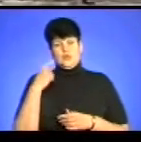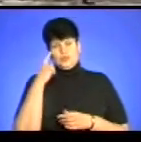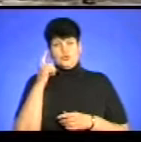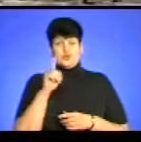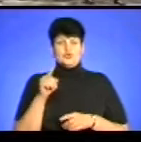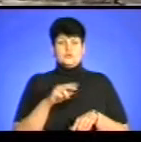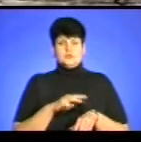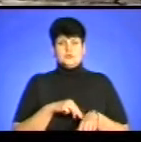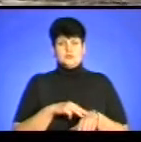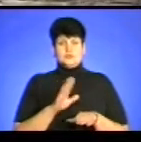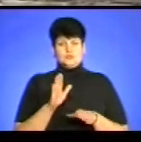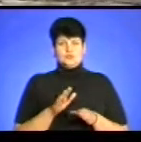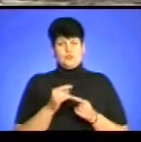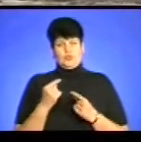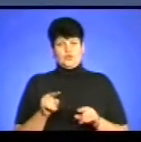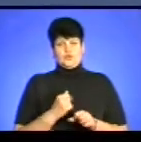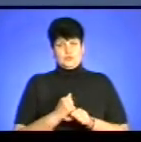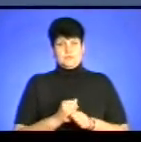будуть трошки їх по-іншому реагувати.